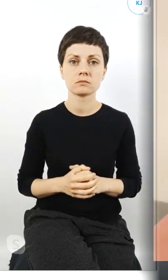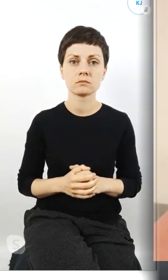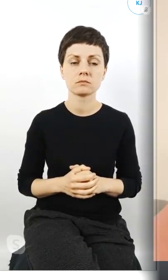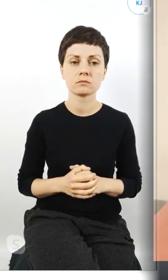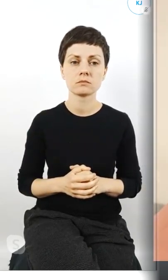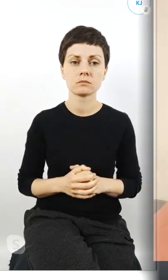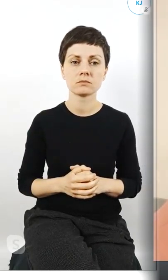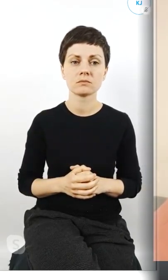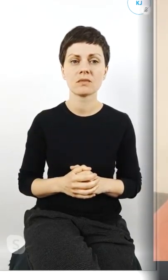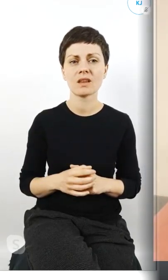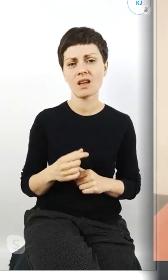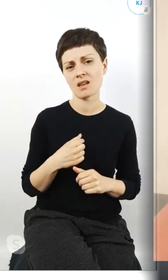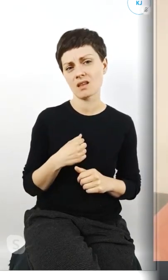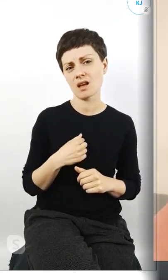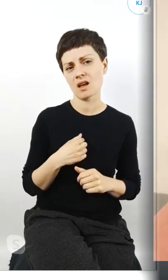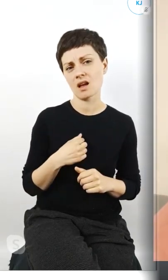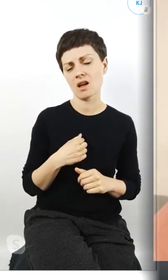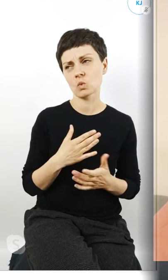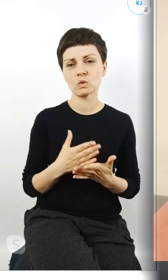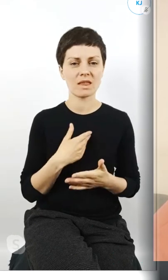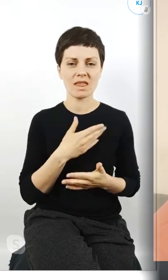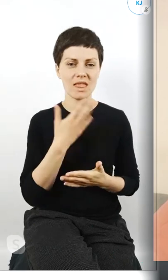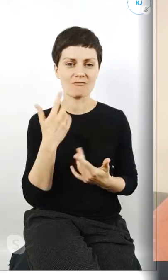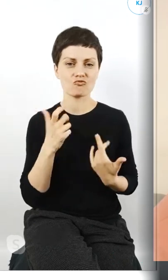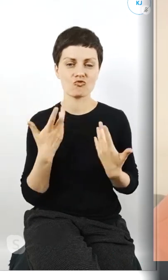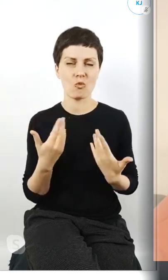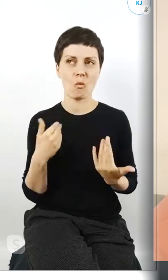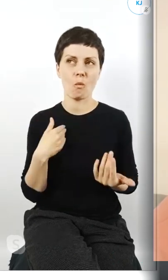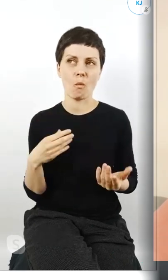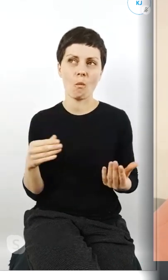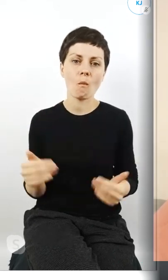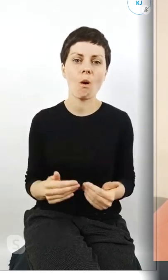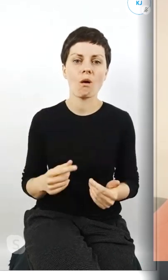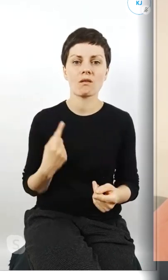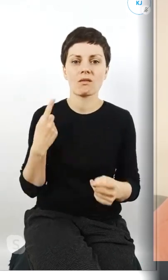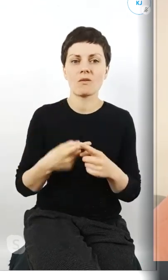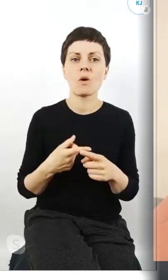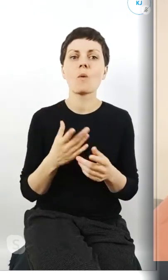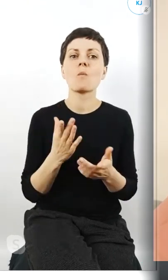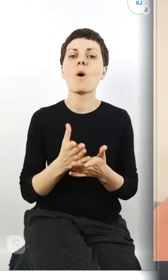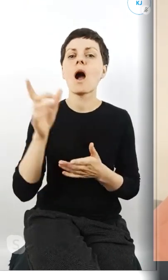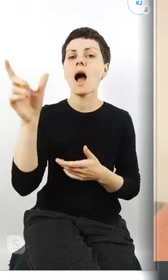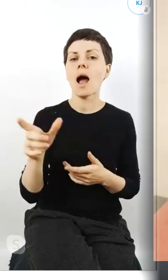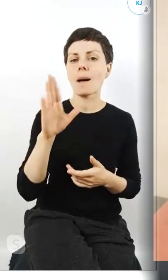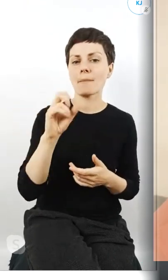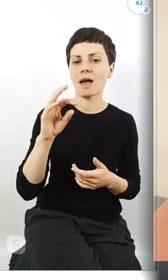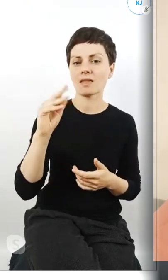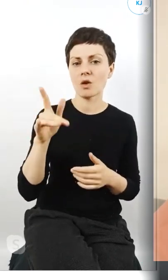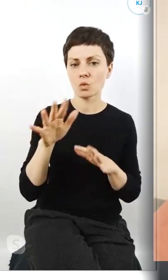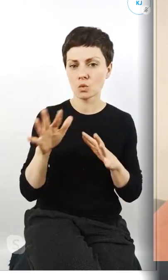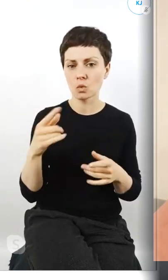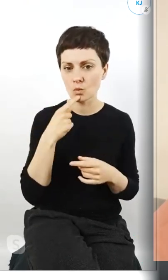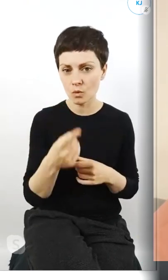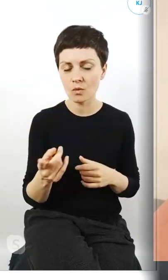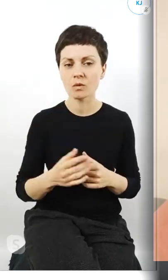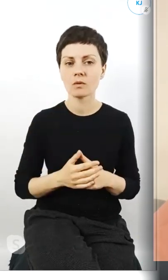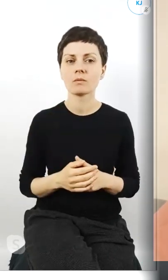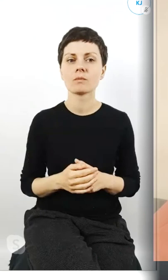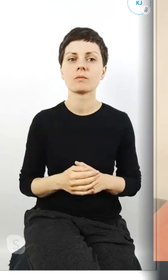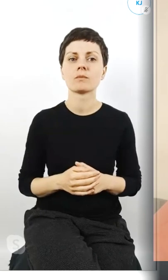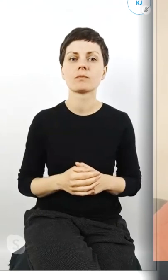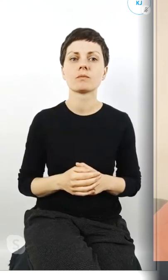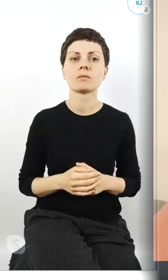ja już właśnie tak nie wiem co co by jeszcze dodać bo Bartek bardzo dużo powiedział i już nawet nie mam takiej wany